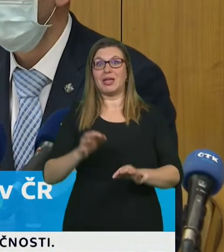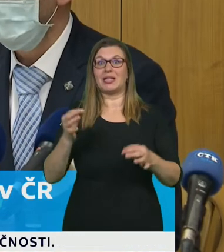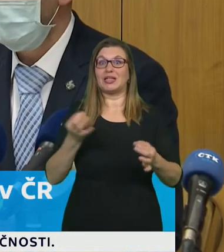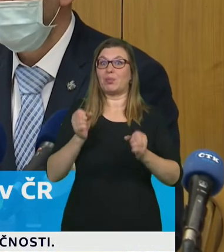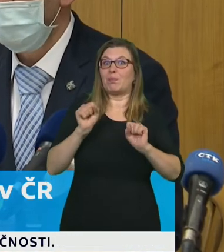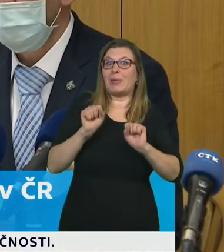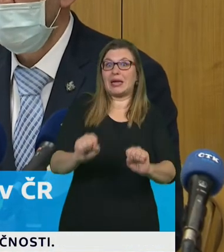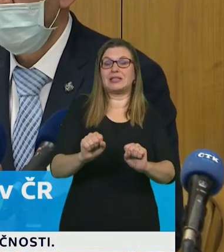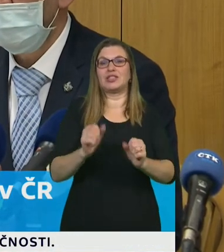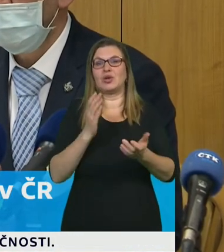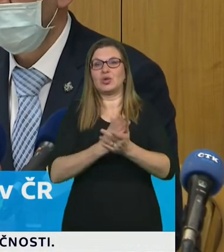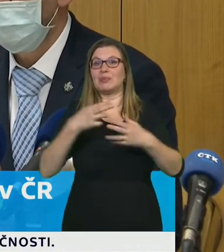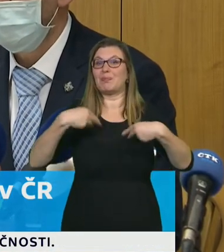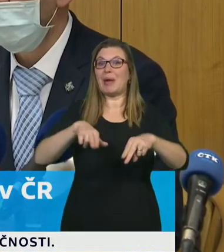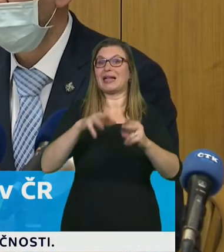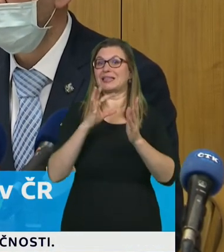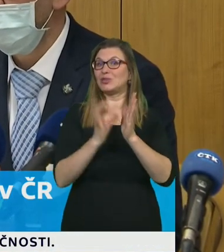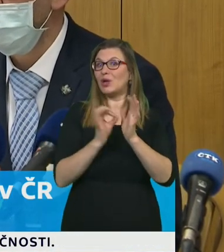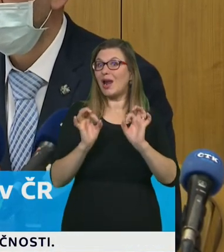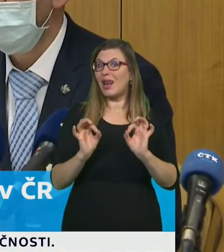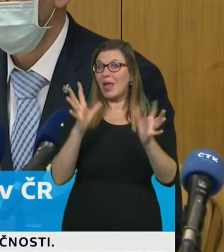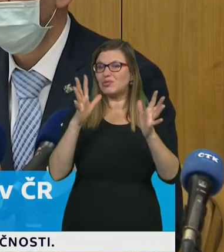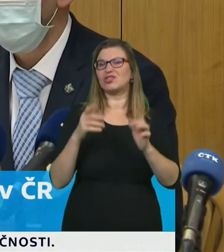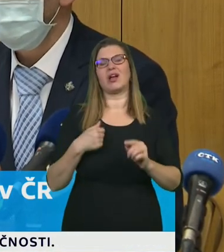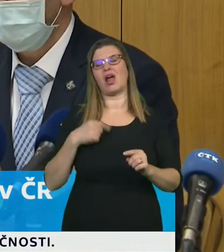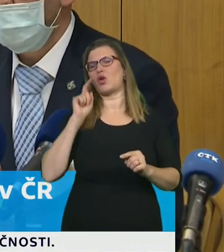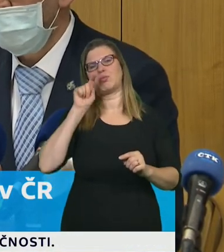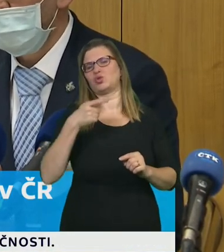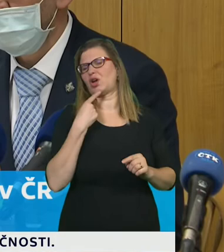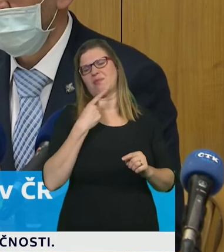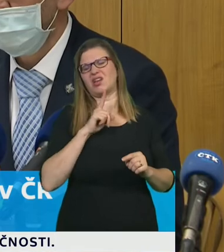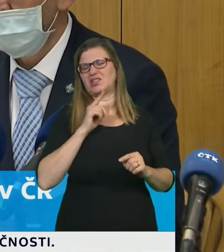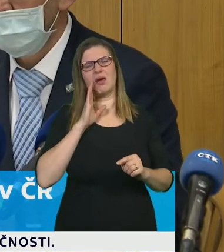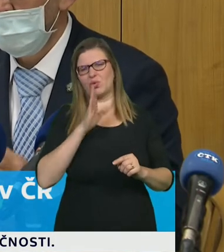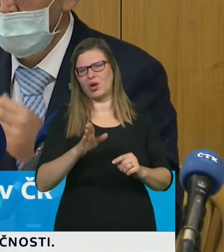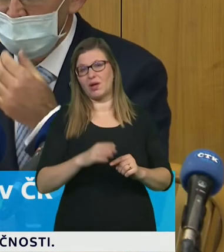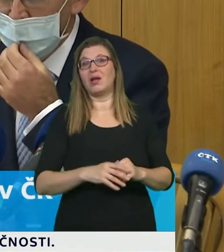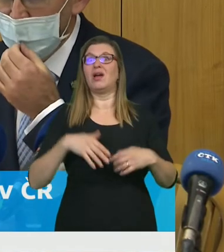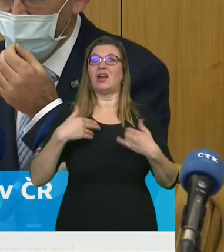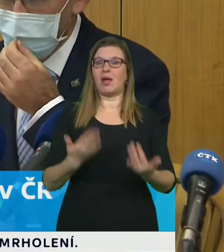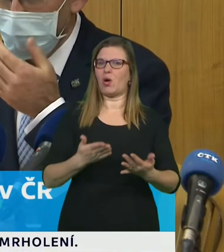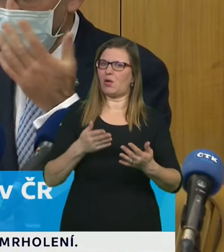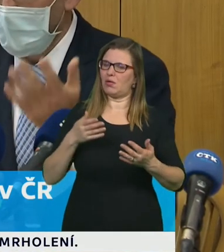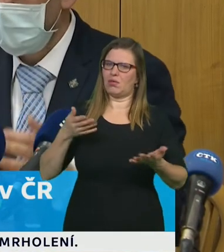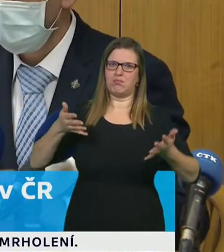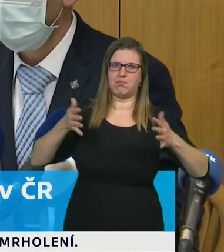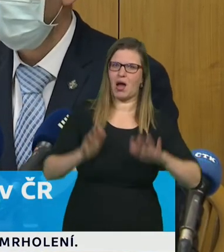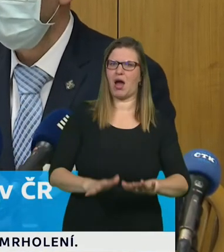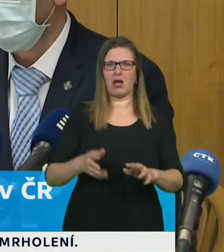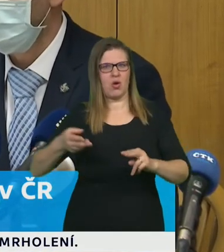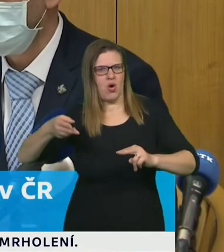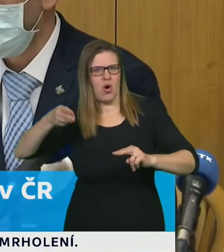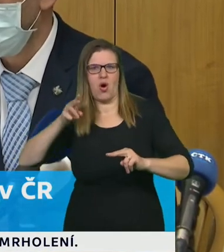anebo kdyby naopak došlo k progresivnímu zhoršení a k ohrožení funkcionality nebo kapacit